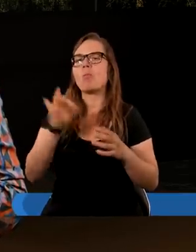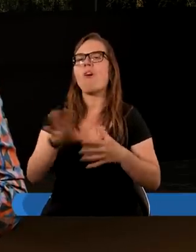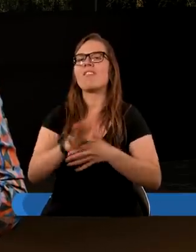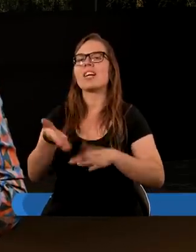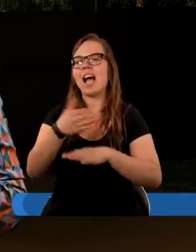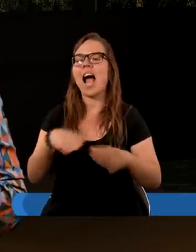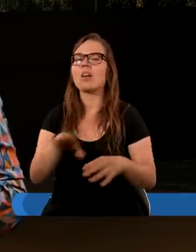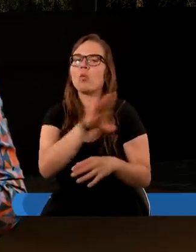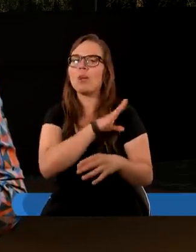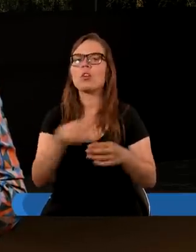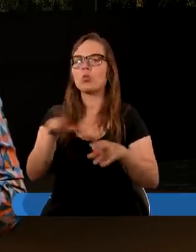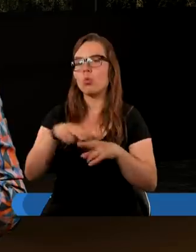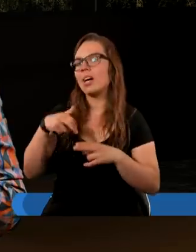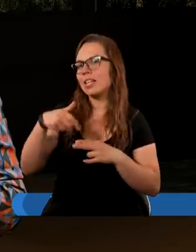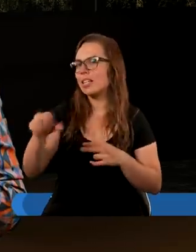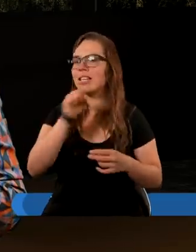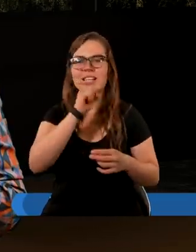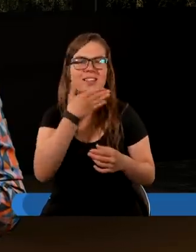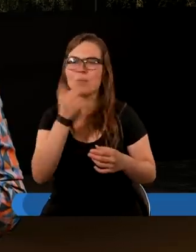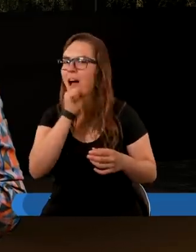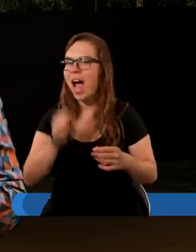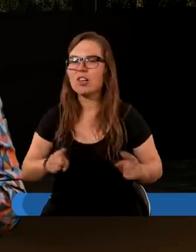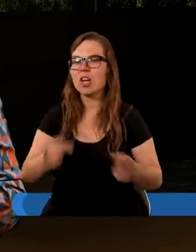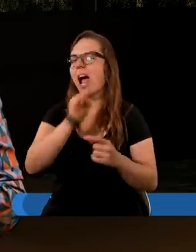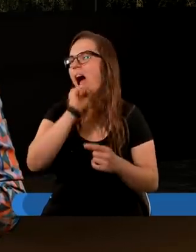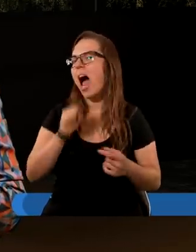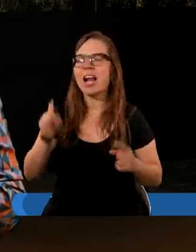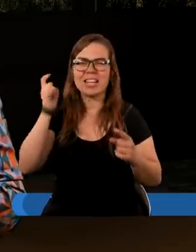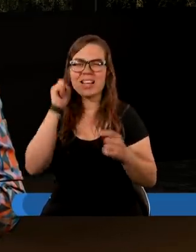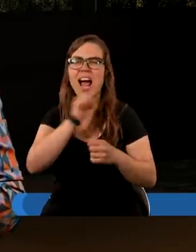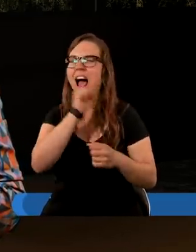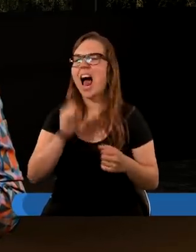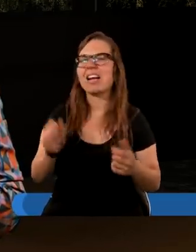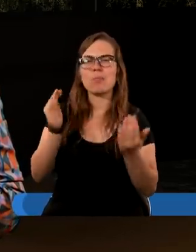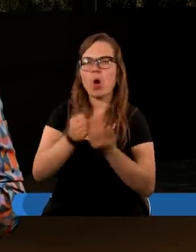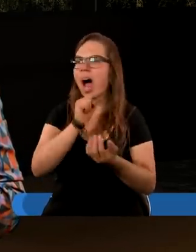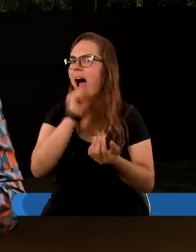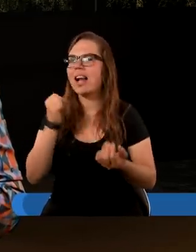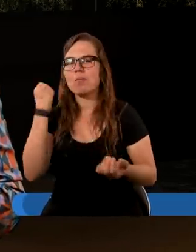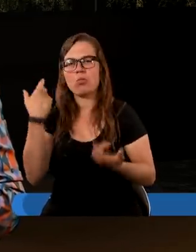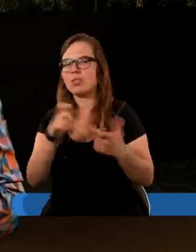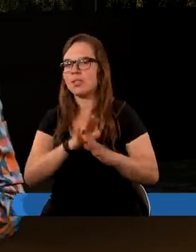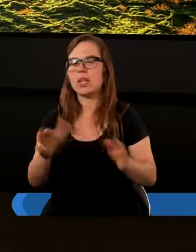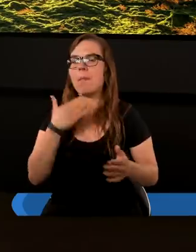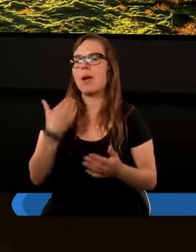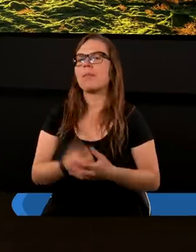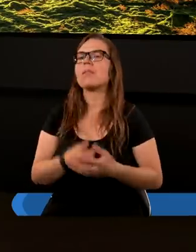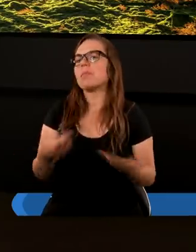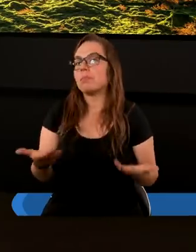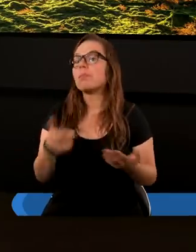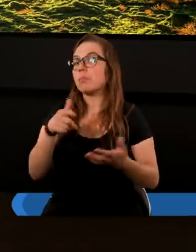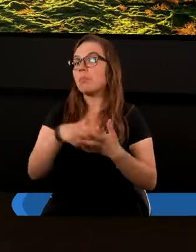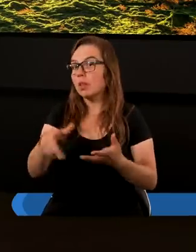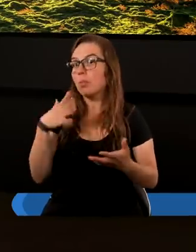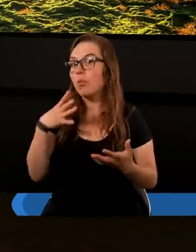umarłych, do której idziesz, nie ma ani działania, ani zmysłów, ani poznania, ani mądrości. A więc Słowo